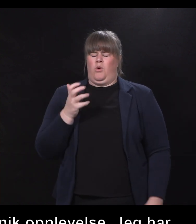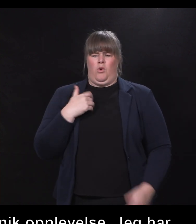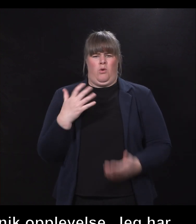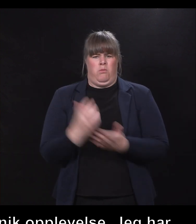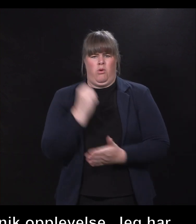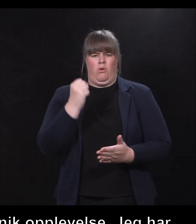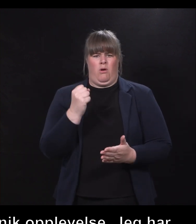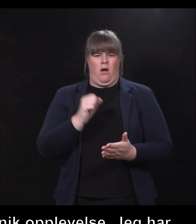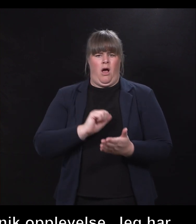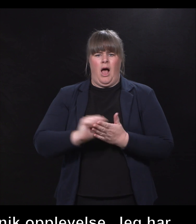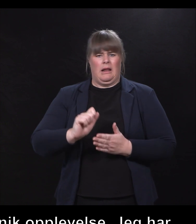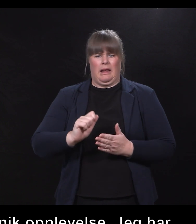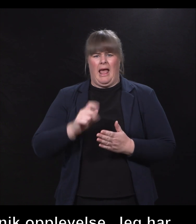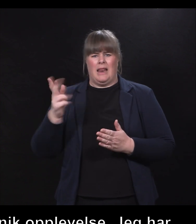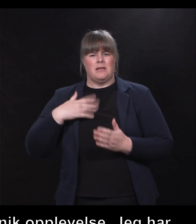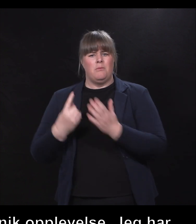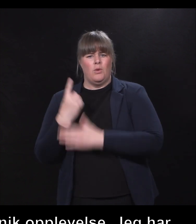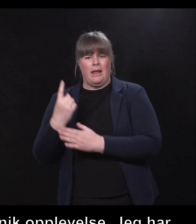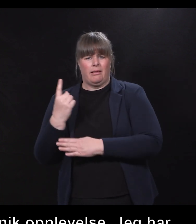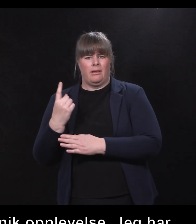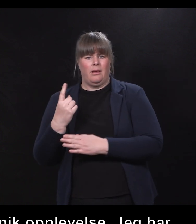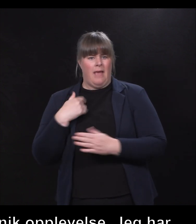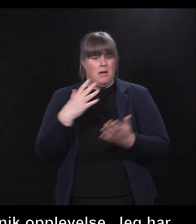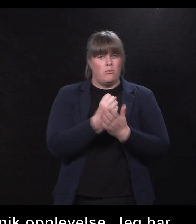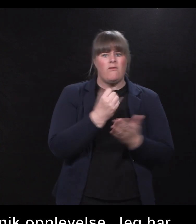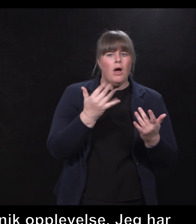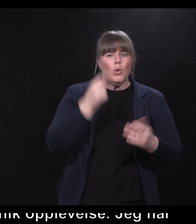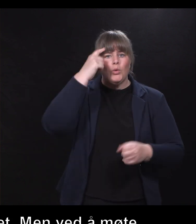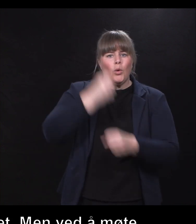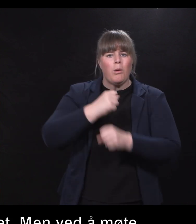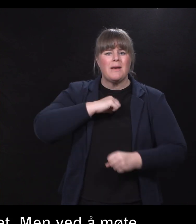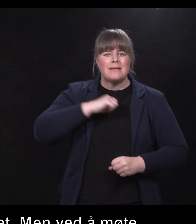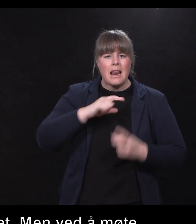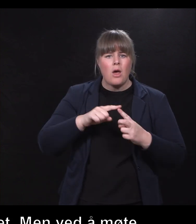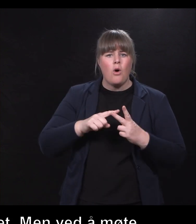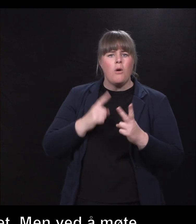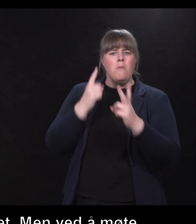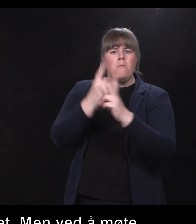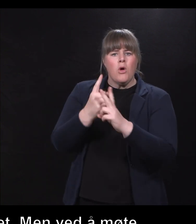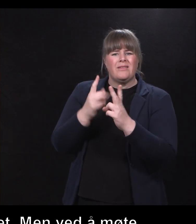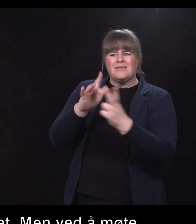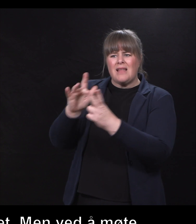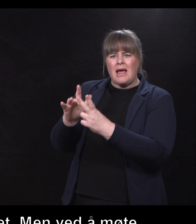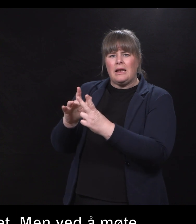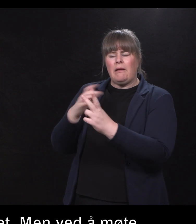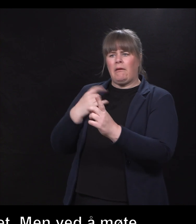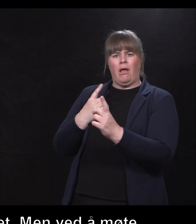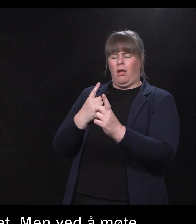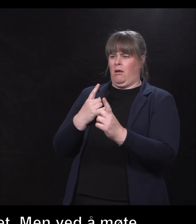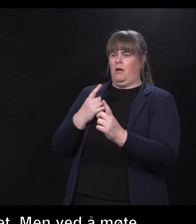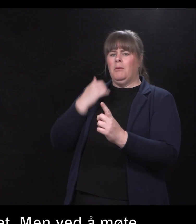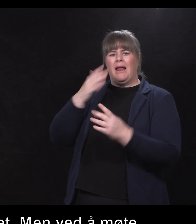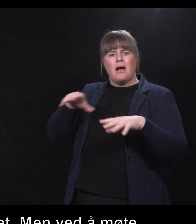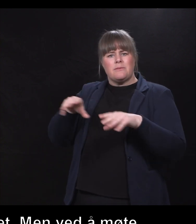i livet ellers, og det er jo tro på seg selv. Og møteplasser hvor man kan bli kjent med andre, uten å være stemplet som den som er udyktig i samfunnet.